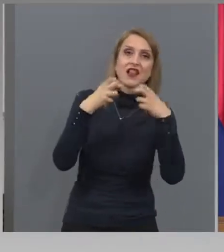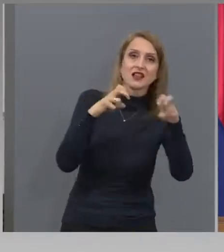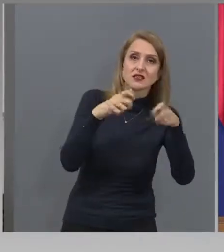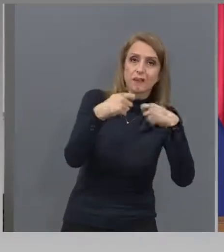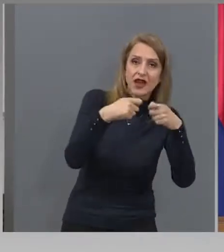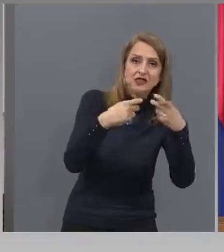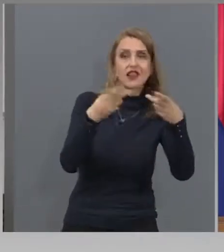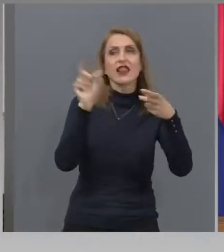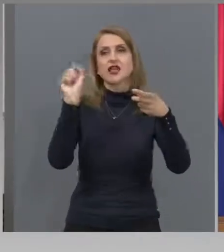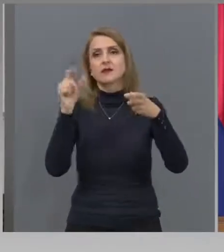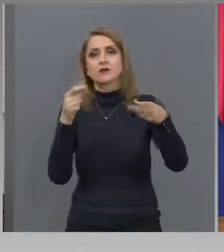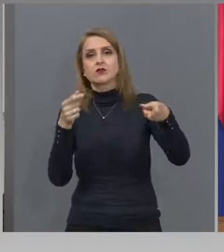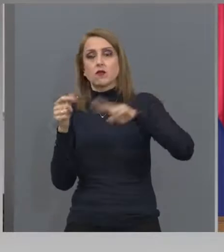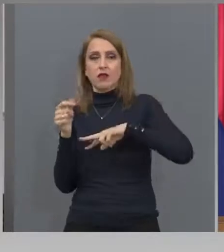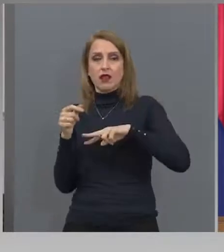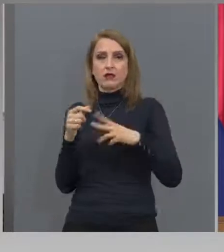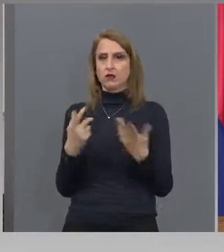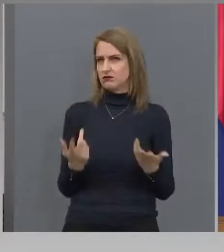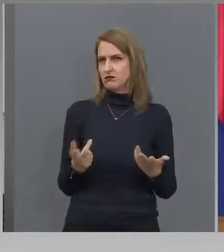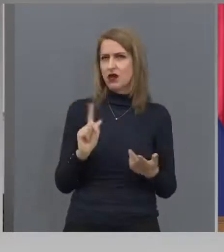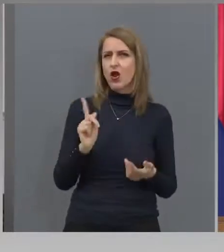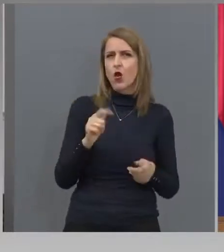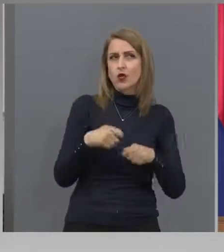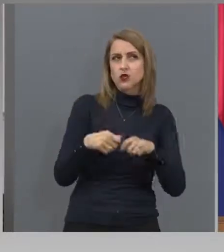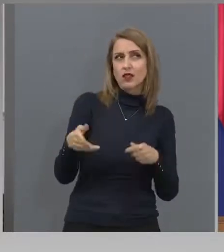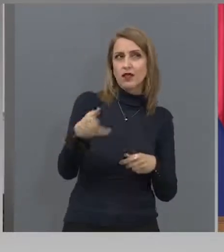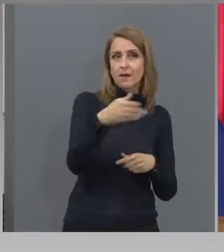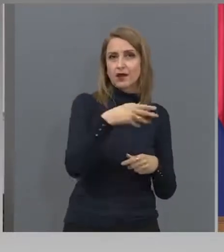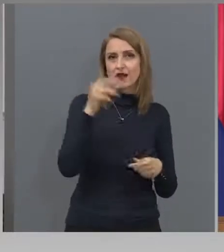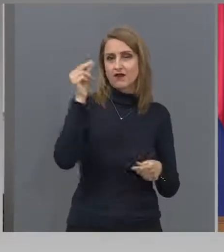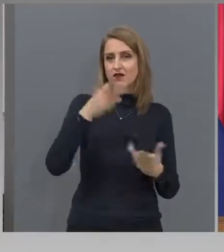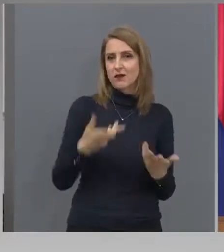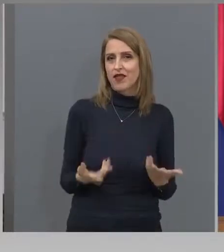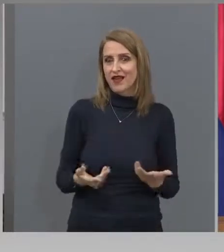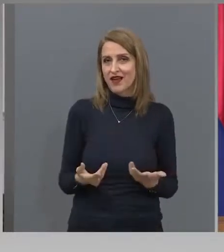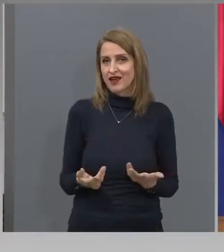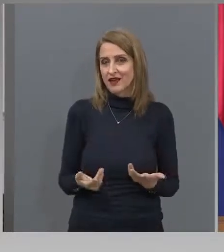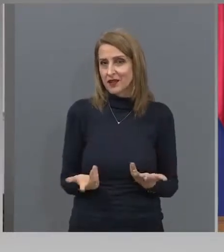убеден, че няма кой да го направи това. Няма сила, която да го постигне.